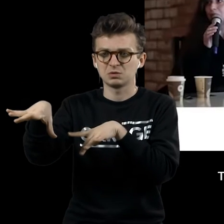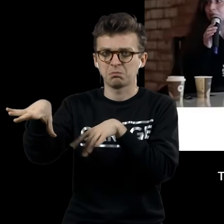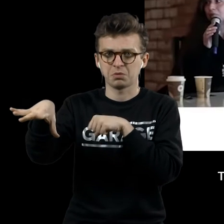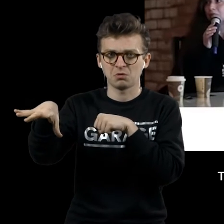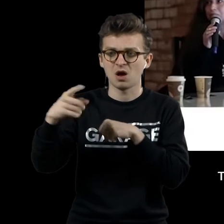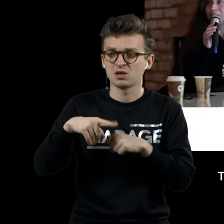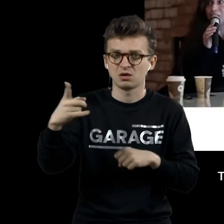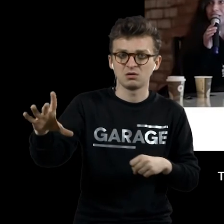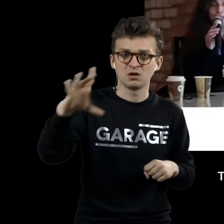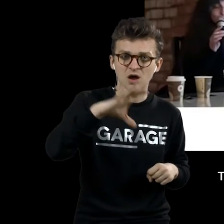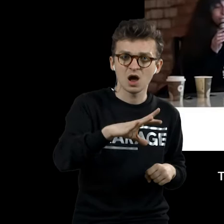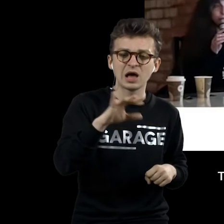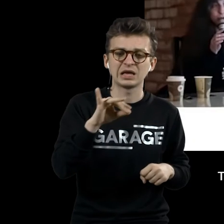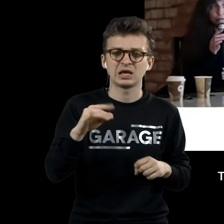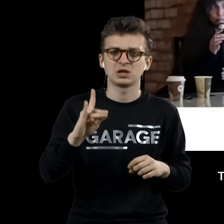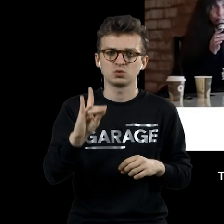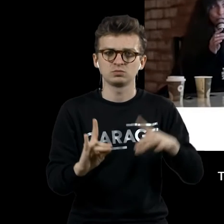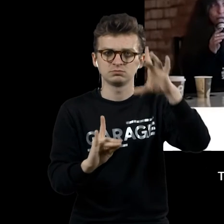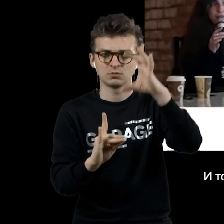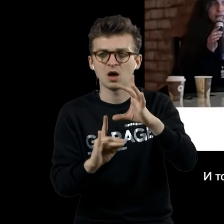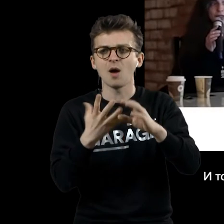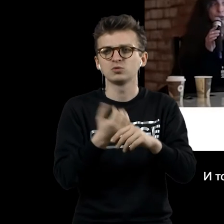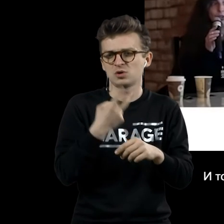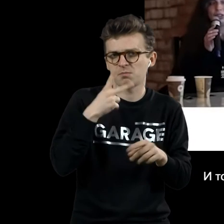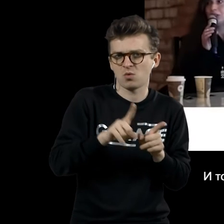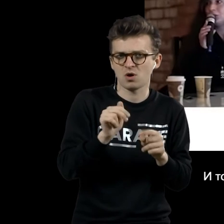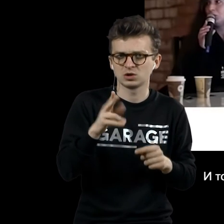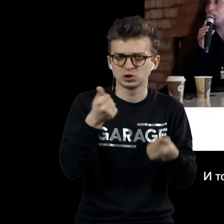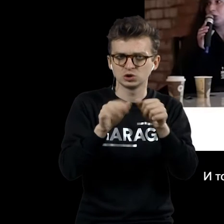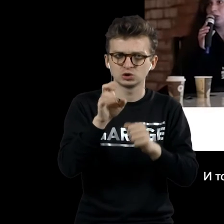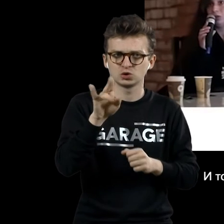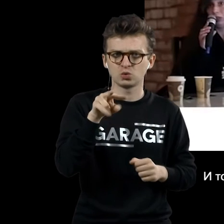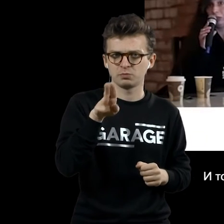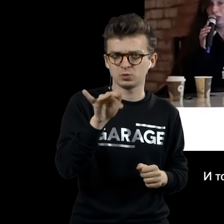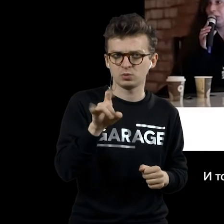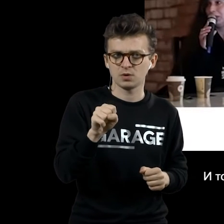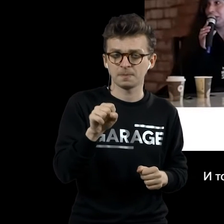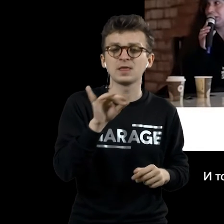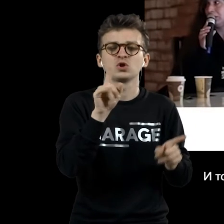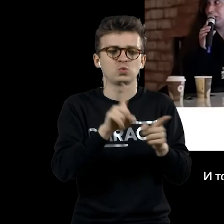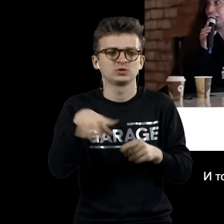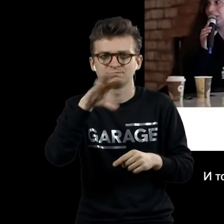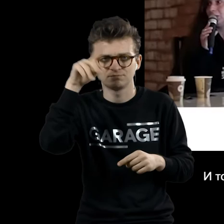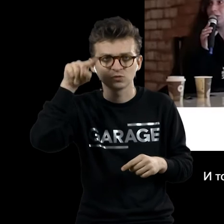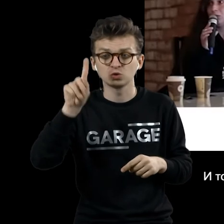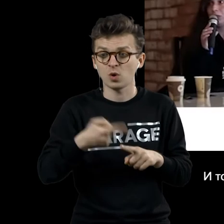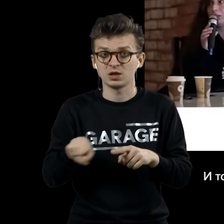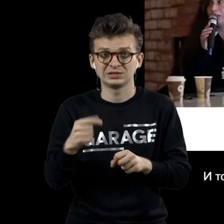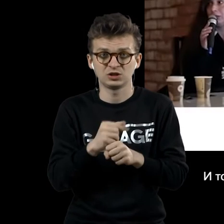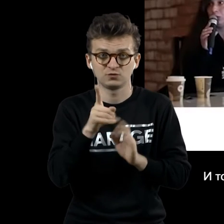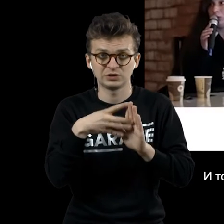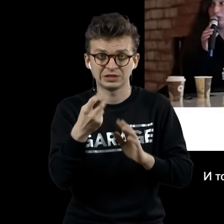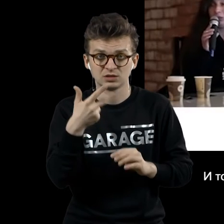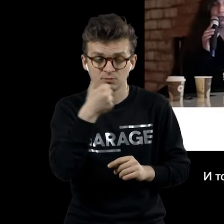табуретку. Это превращается, опять-таки, в скульптуру. И тоже известно, что Дюшан этот предмет сделал в 2013 году,